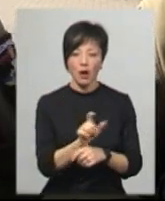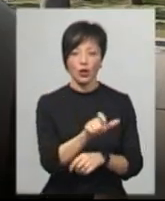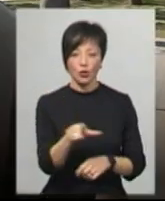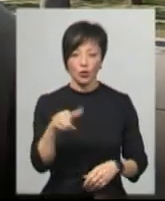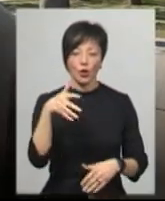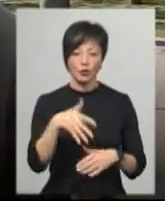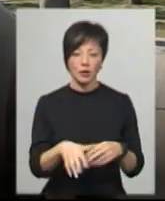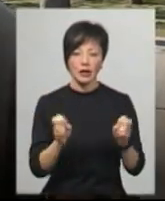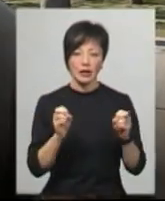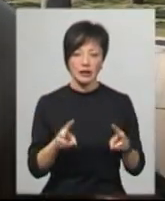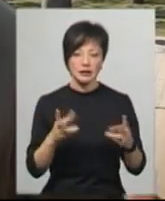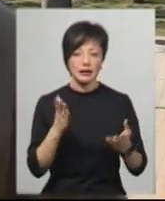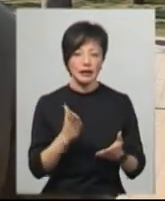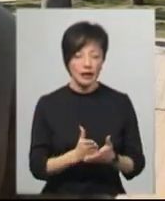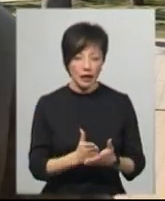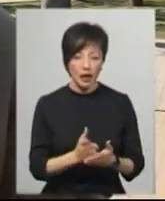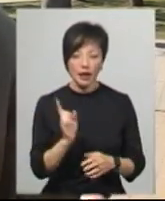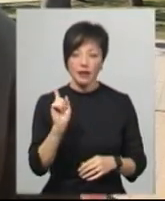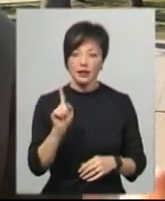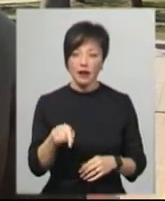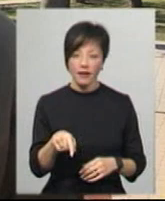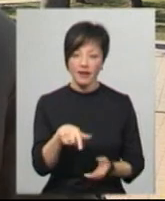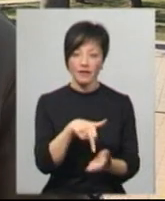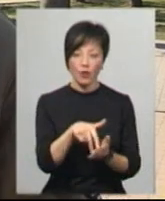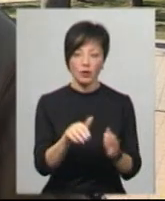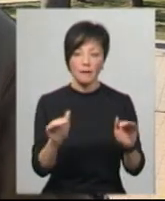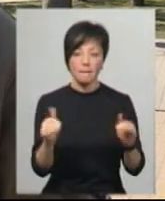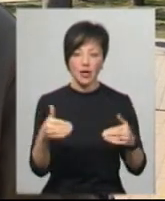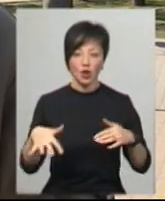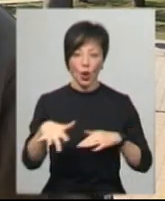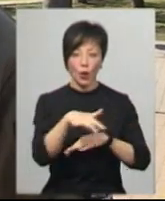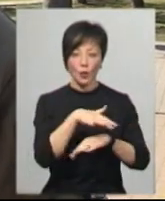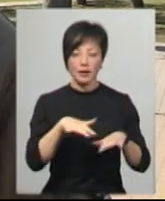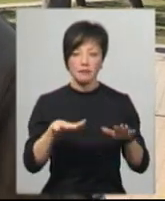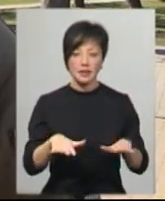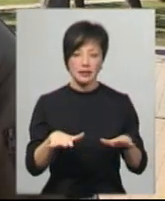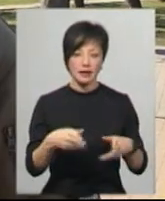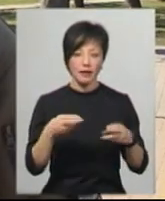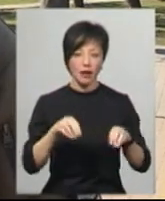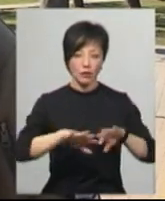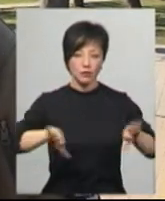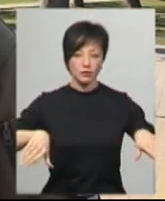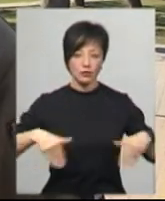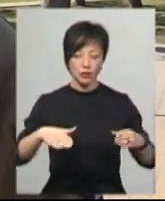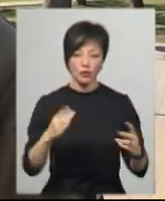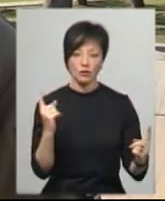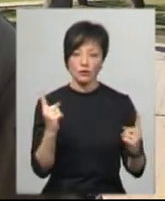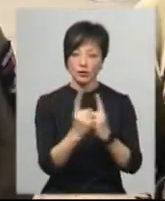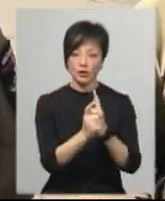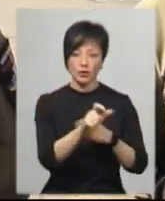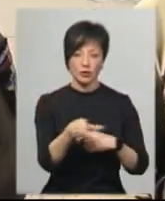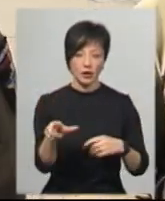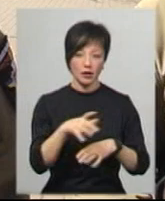ризик є. Якщо навіть виходити, то в менш людні місця, тобто там, де нікого немає, щоб ви з іншими особами не